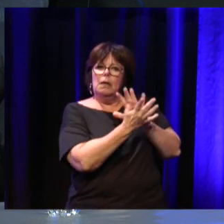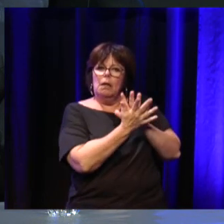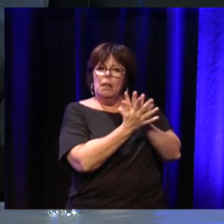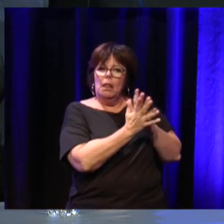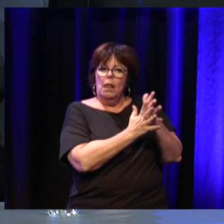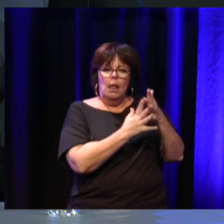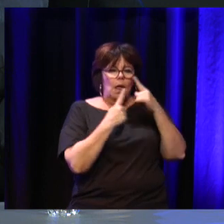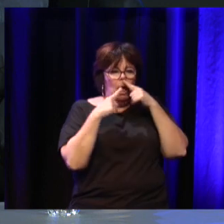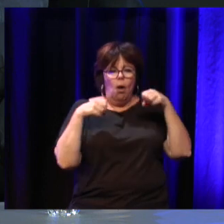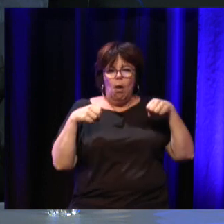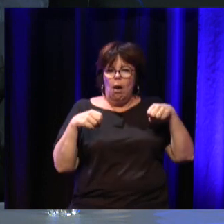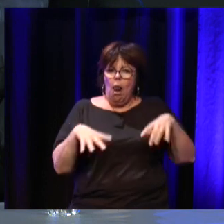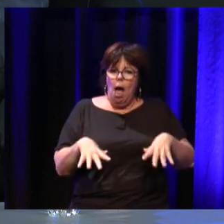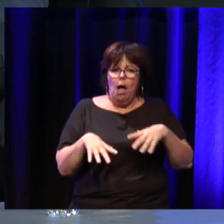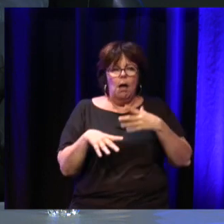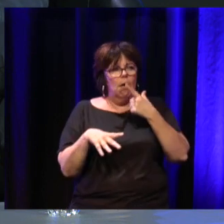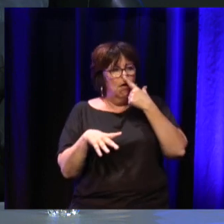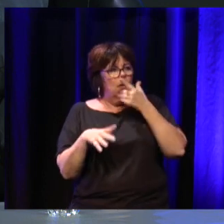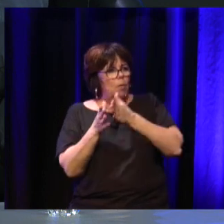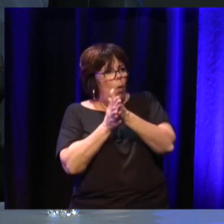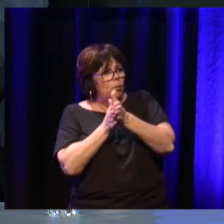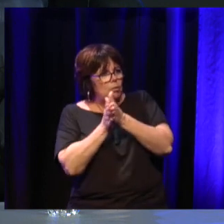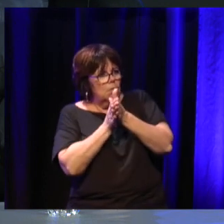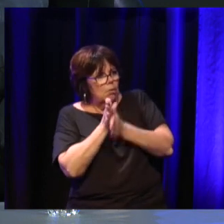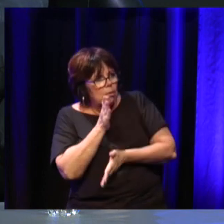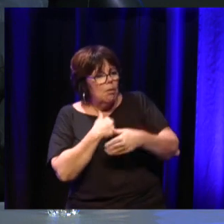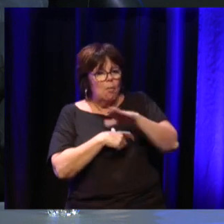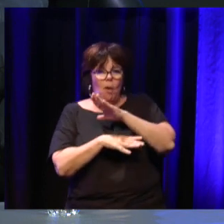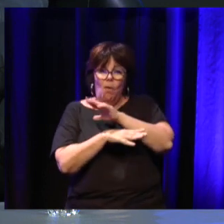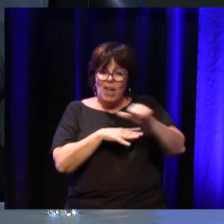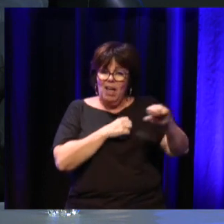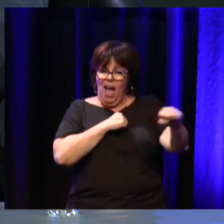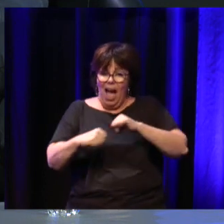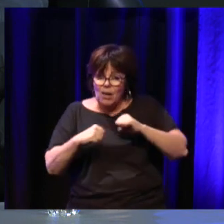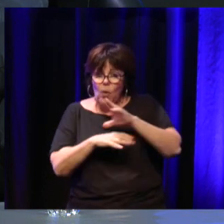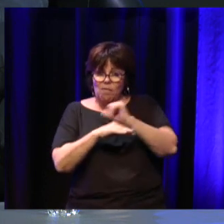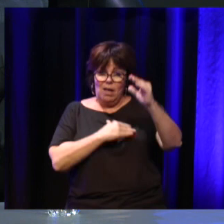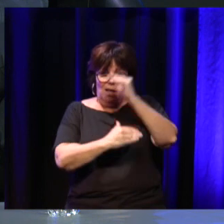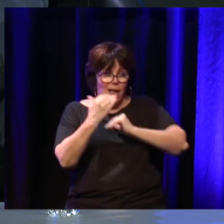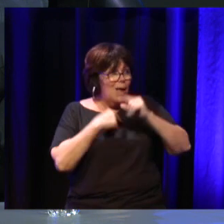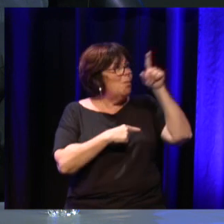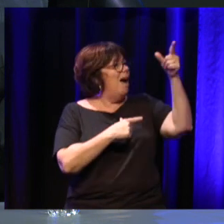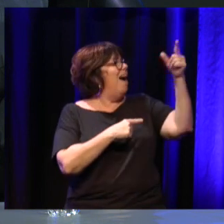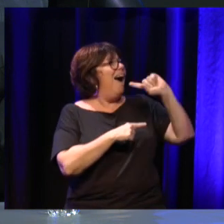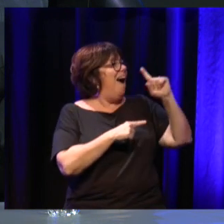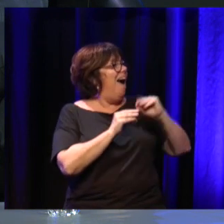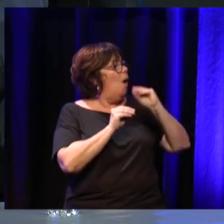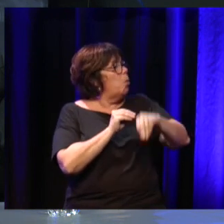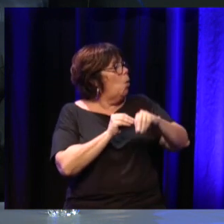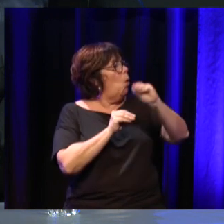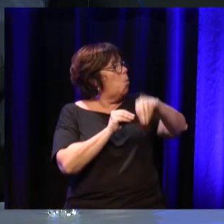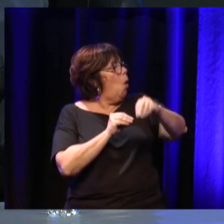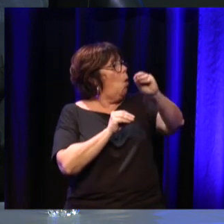travail sur des plans qui finalement n'aboutissent pas. Comment vous arrivez finalement à vous faire entendre pour que les